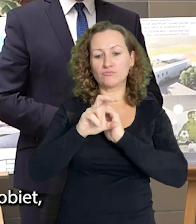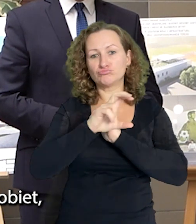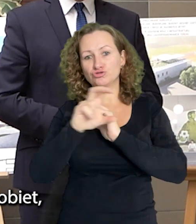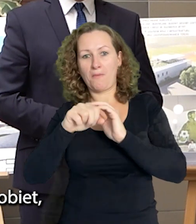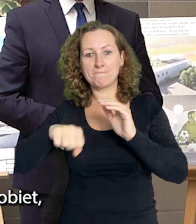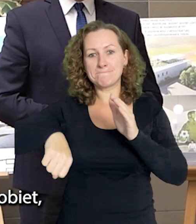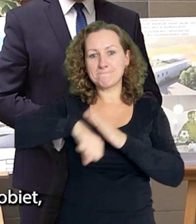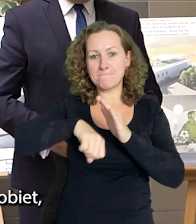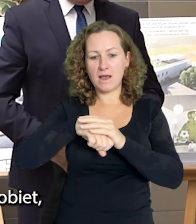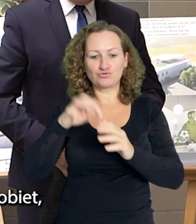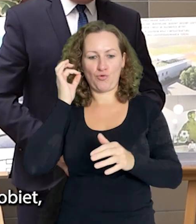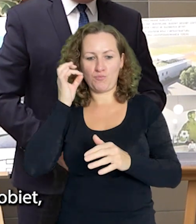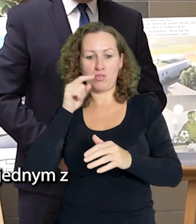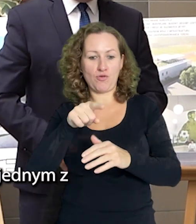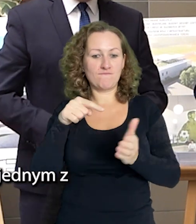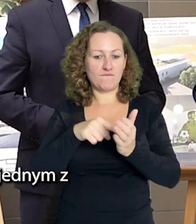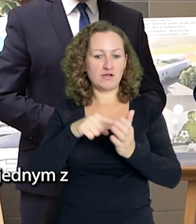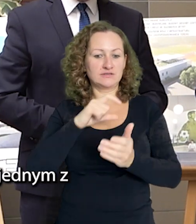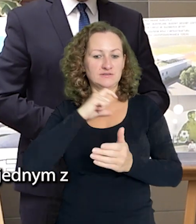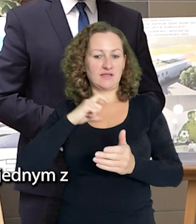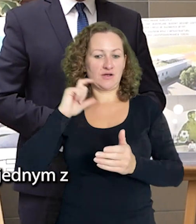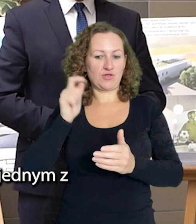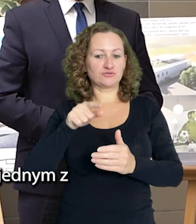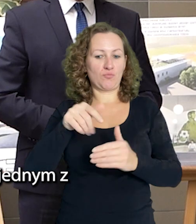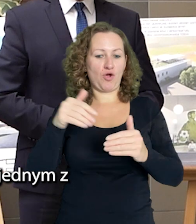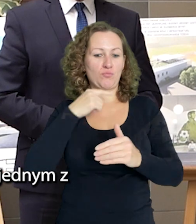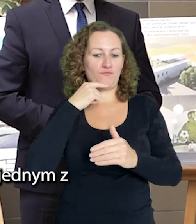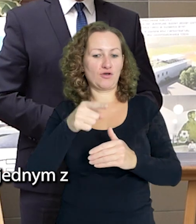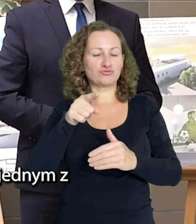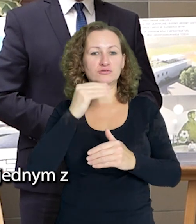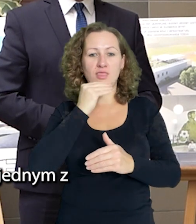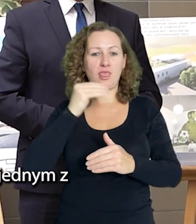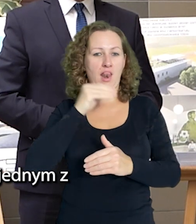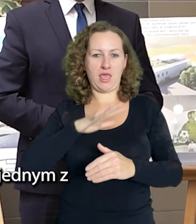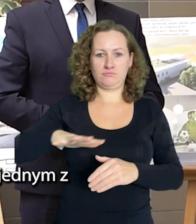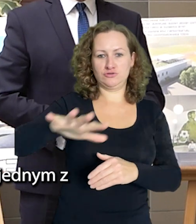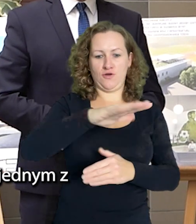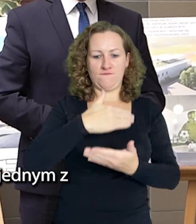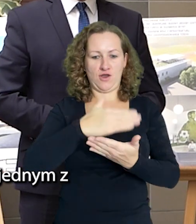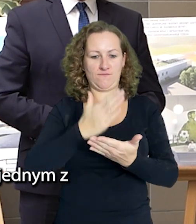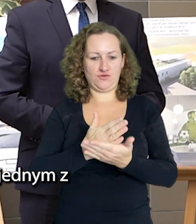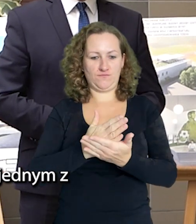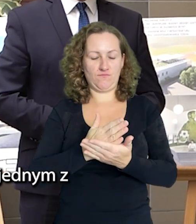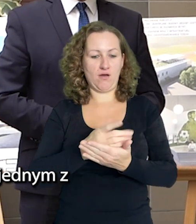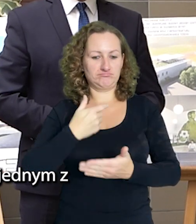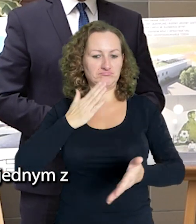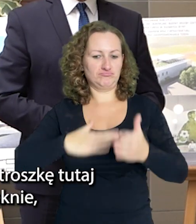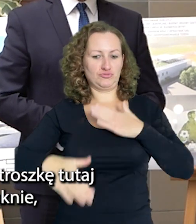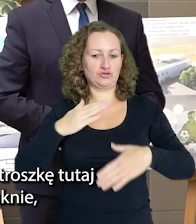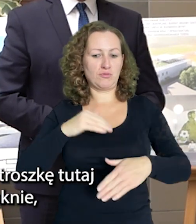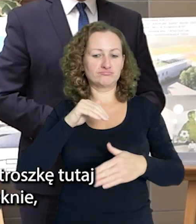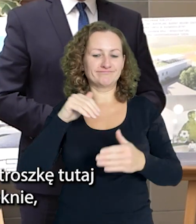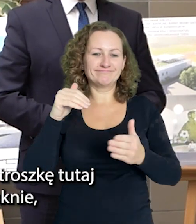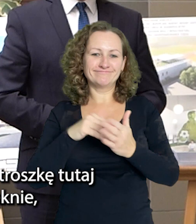meczu u 19, meczu kobiet, to właśnie ten Starogardzie jest, można powiedzieć, jednym z najlepszych tutaj w naszym województwie.